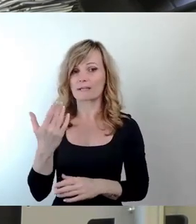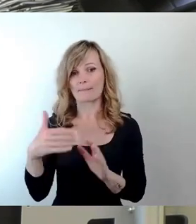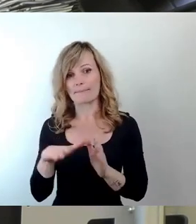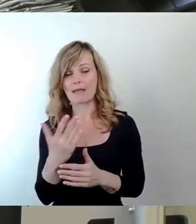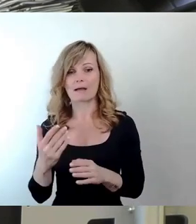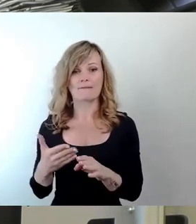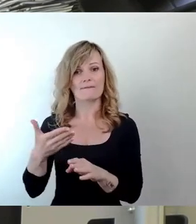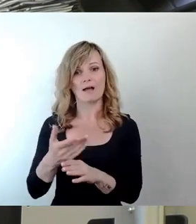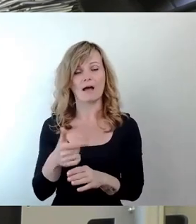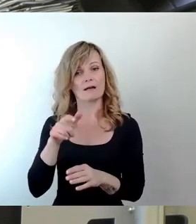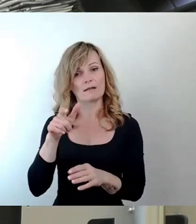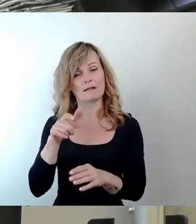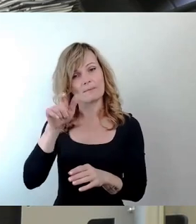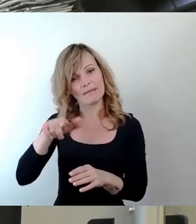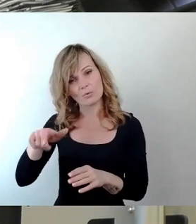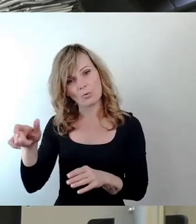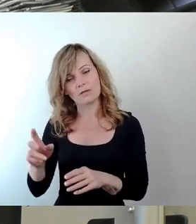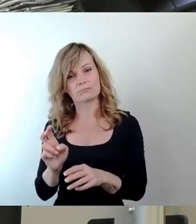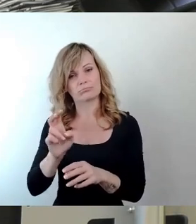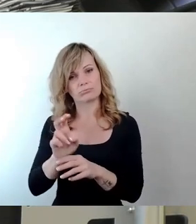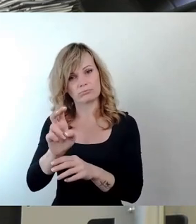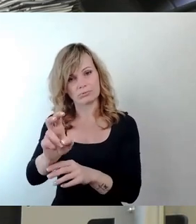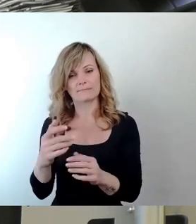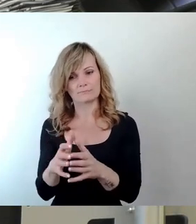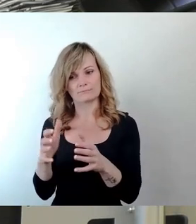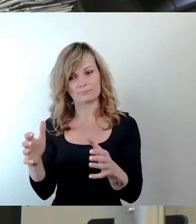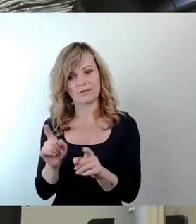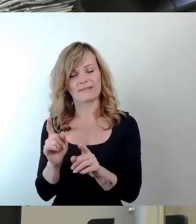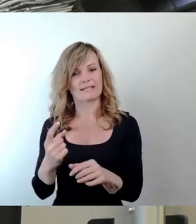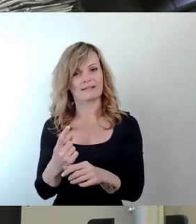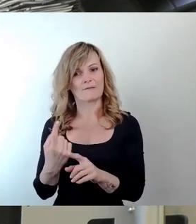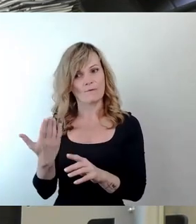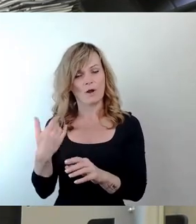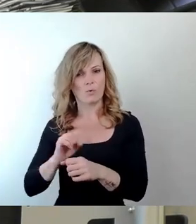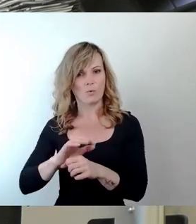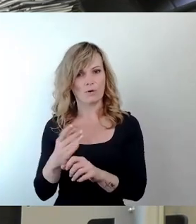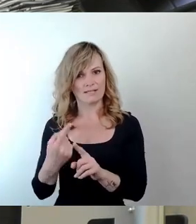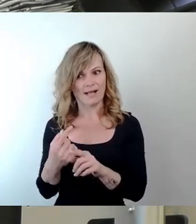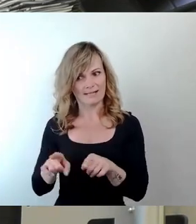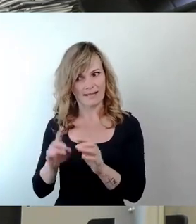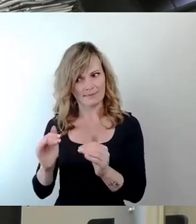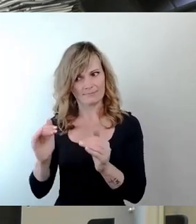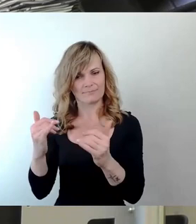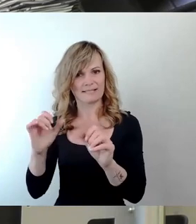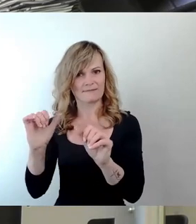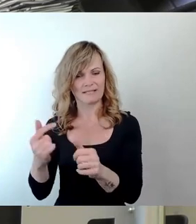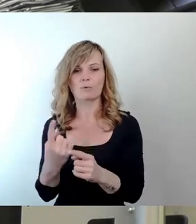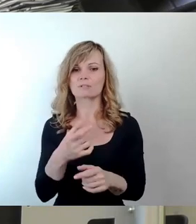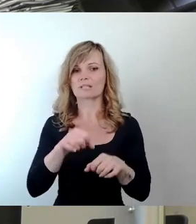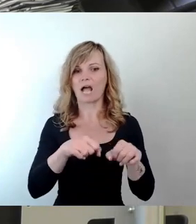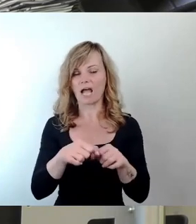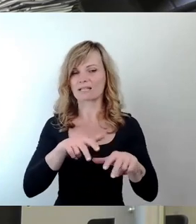oder die Zahlen vor Corona im ÖPNV eingeholt und wir haben einen stark steigenden Radverkehrsanteil.